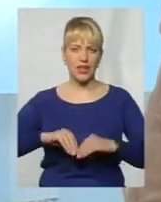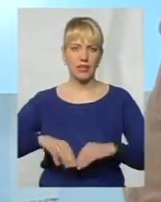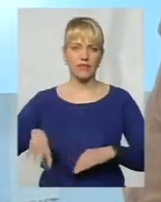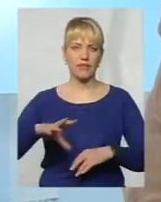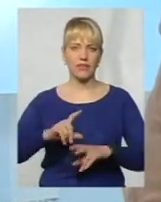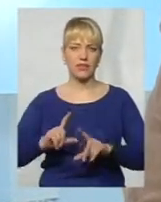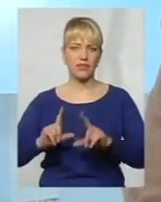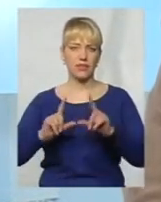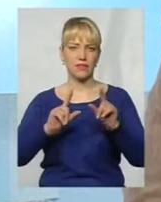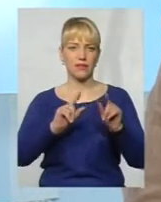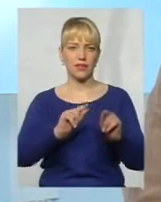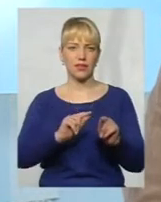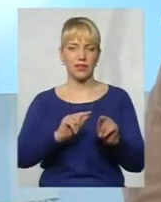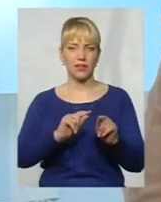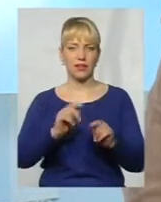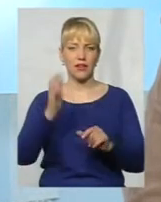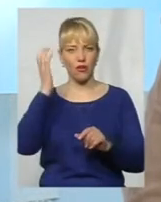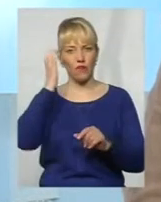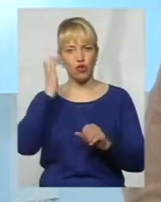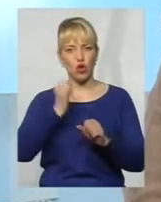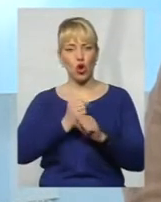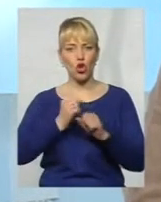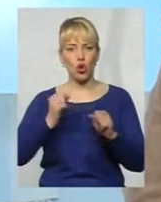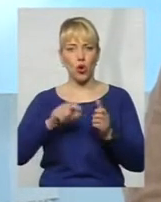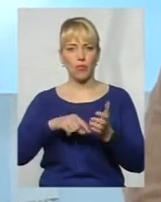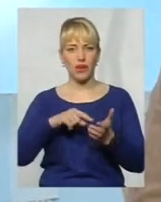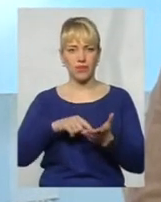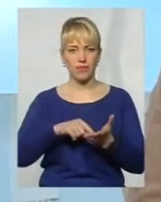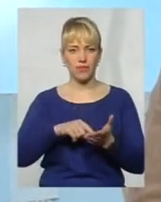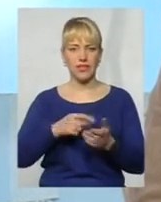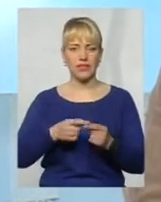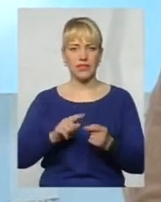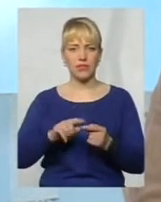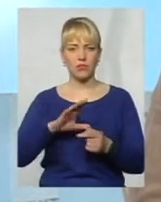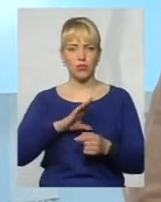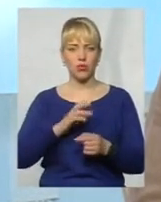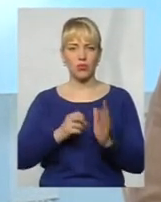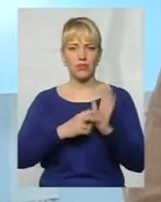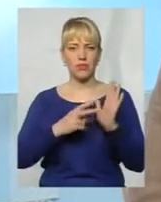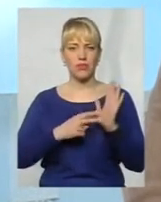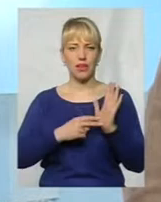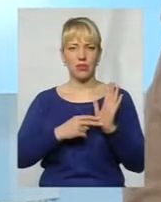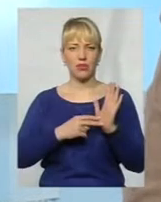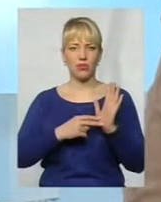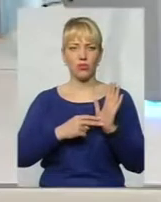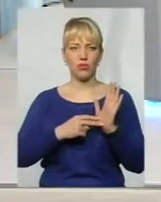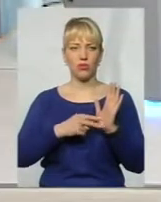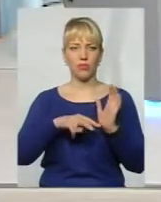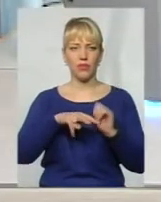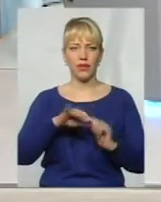виїхали в Чорнобиль в, значить, це було 17 липня.